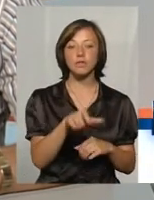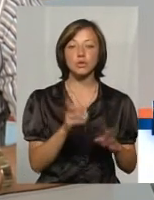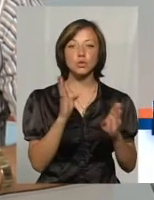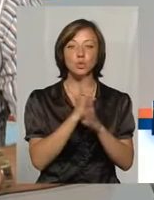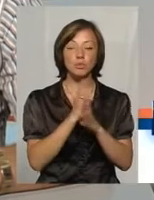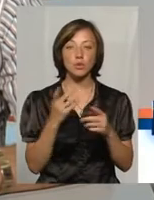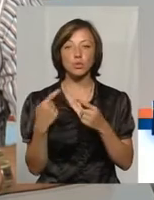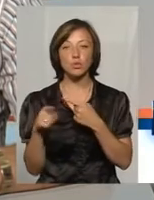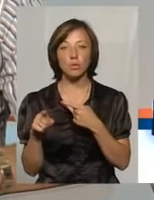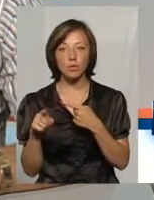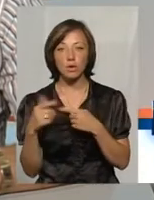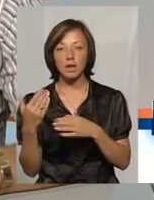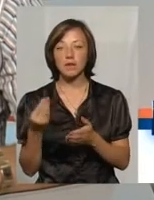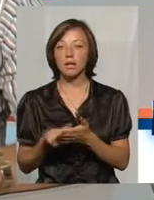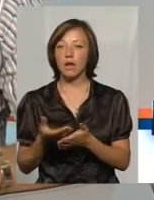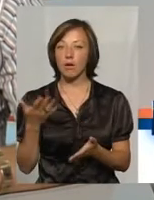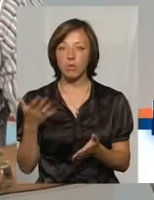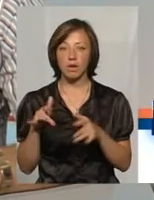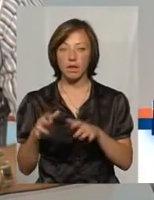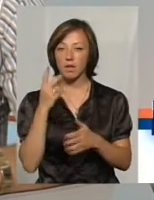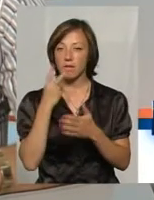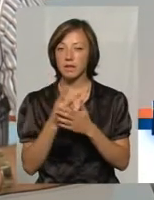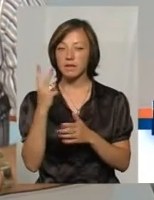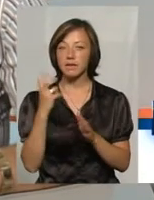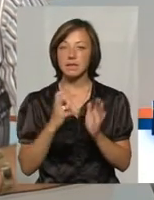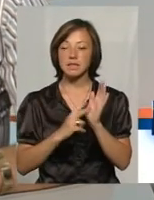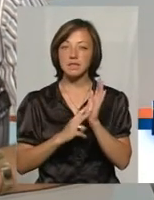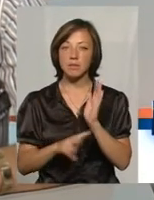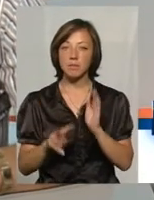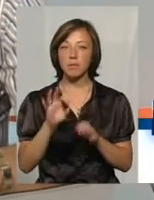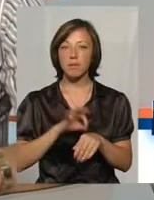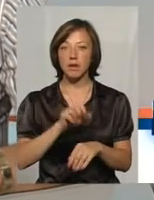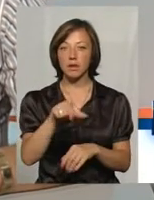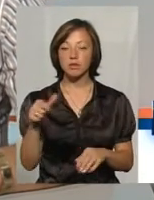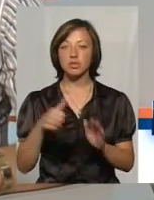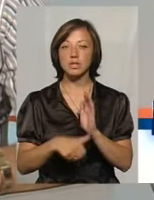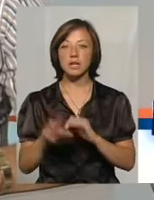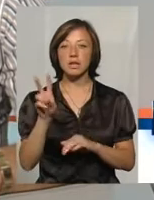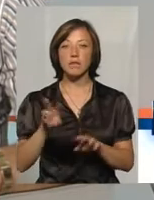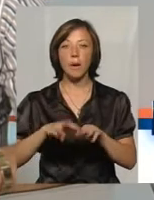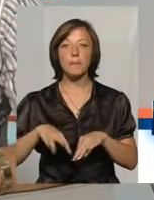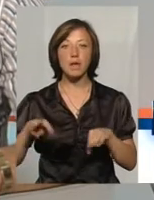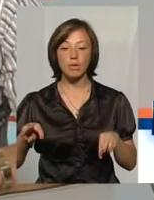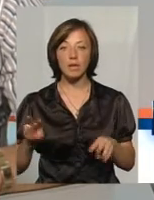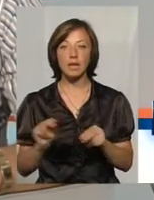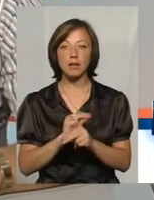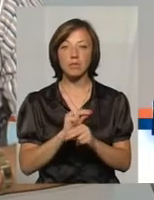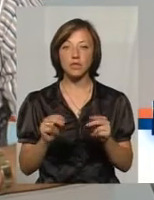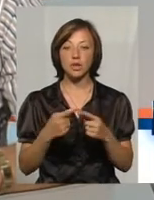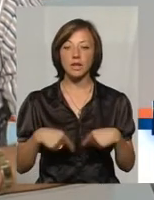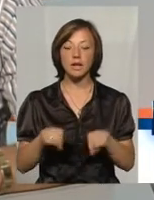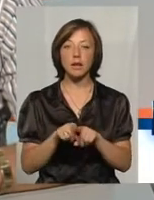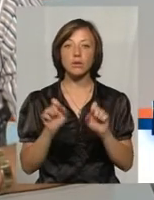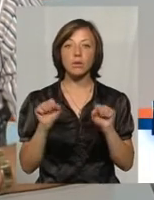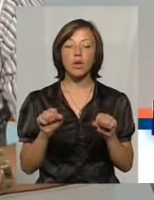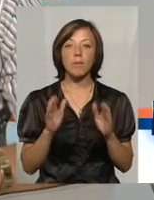другой стороны, це дуже дорогое дело. Ви видите, 270 больних, 62 мільйона. Терапевтическі отделения тільки